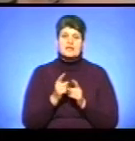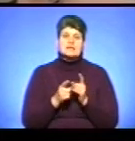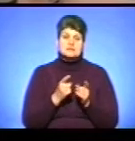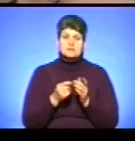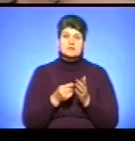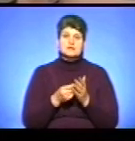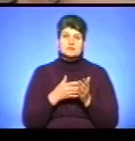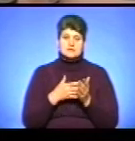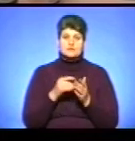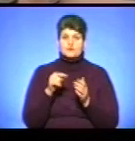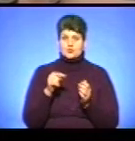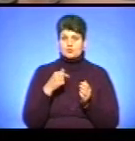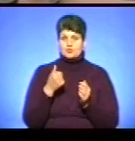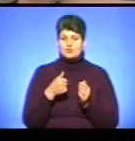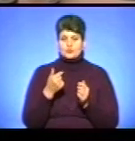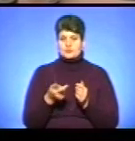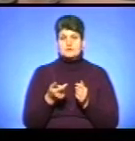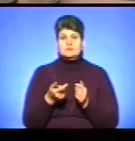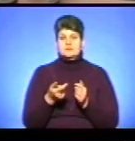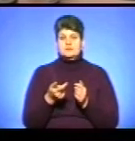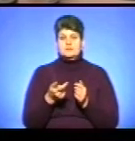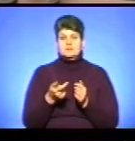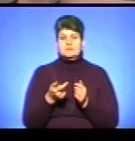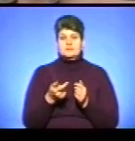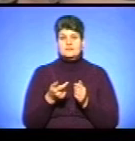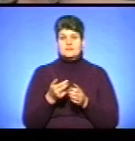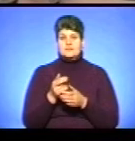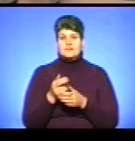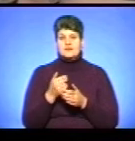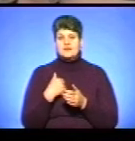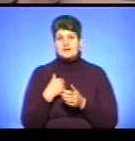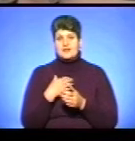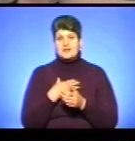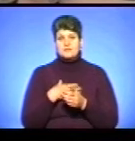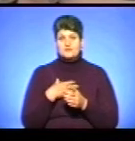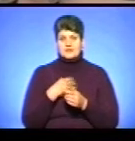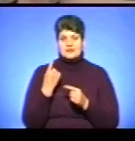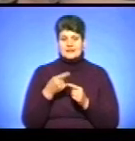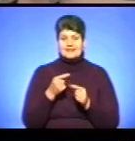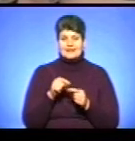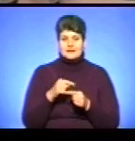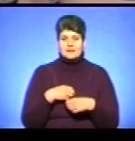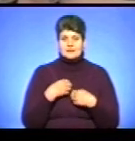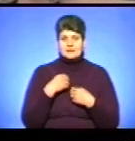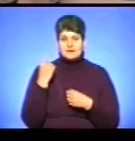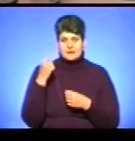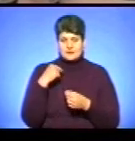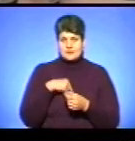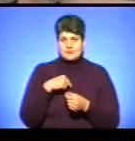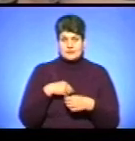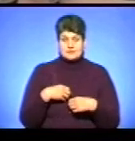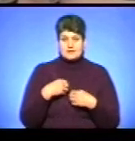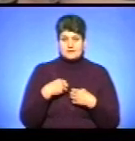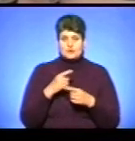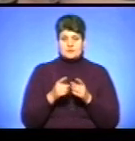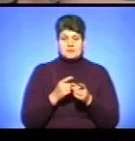тарифу цьогоріч, я просто, пробачте, я не переживу тих психологічних стресів, що стосується зміни